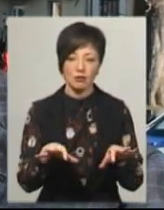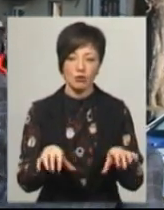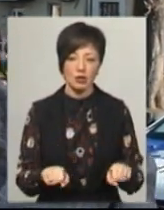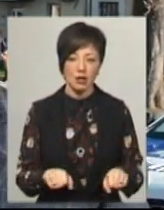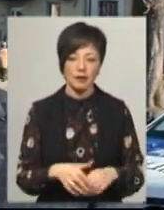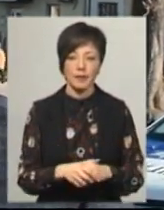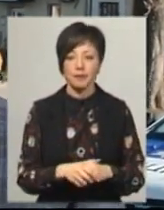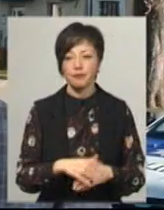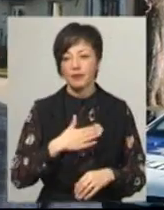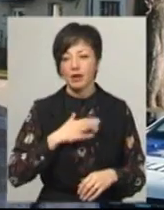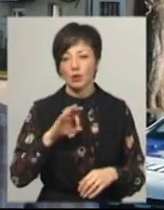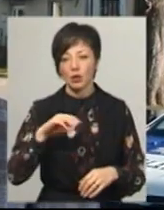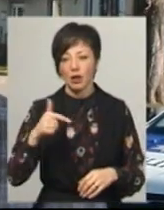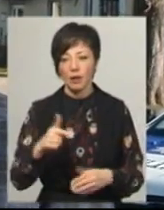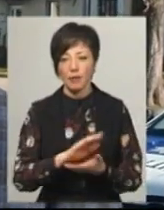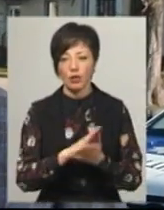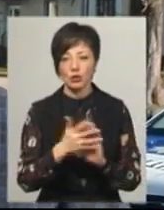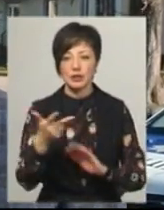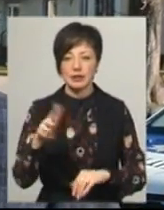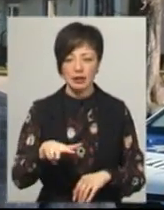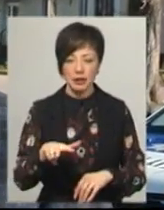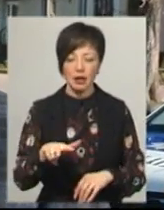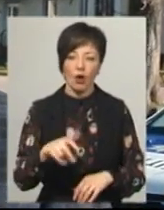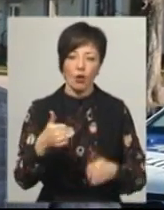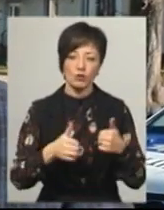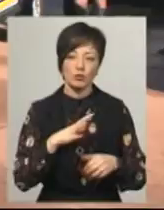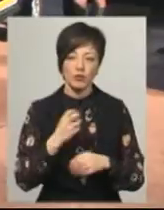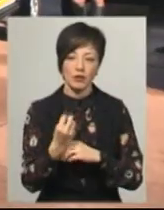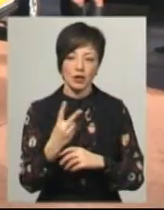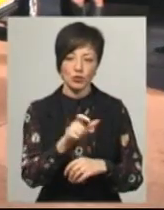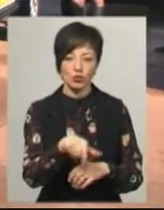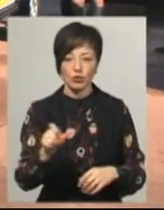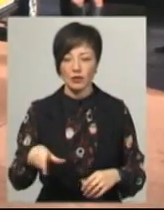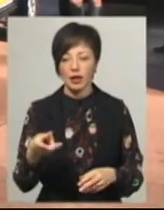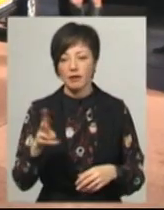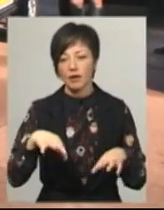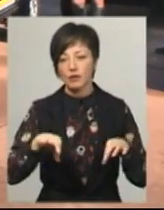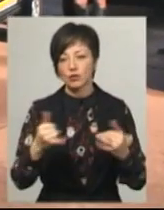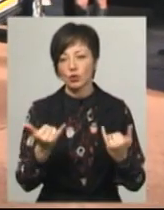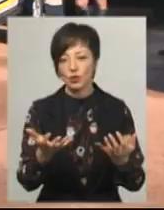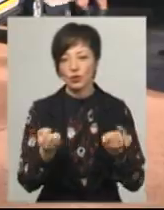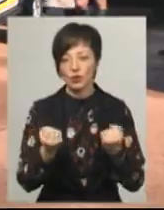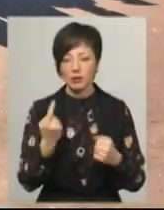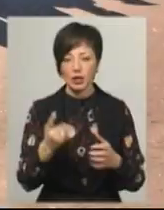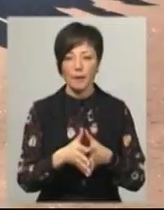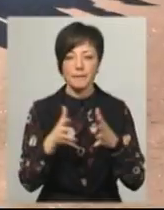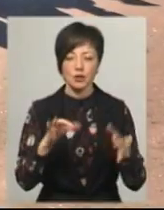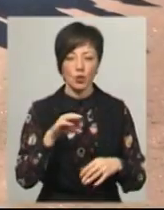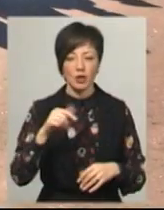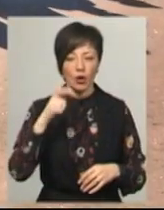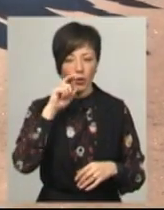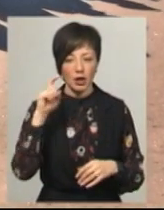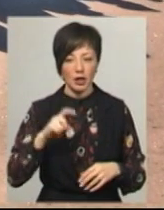нашій ОТГ положено три поліцейських, але конкурс був 12 чоловік. Дві автівки сьогодні отримала й одна з найбільших ОТГ